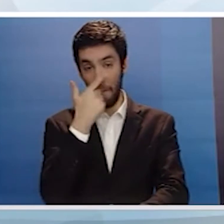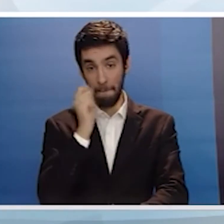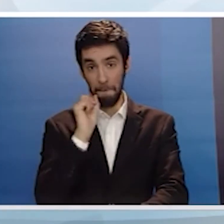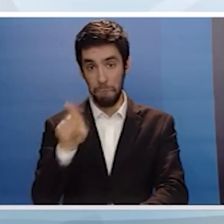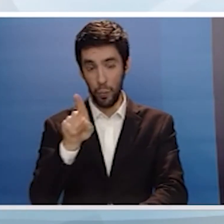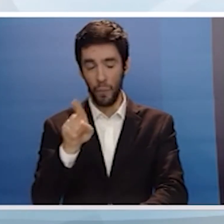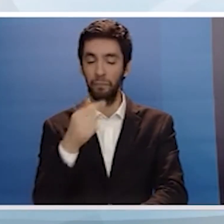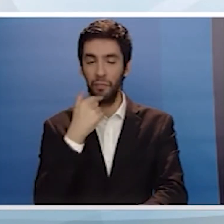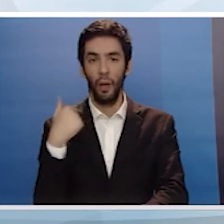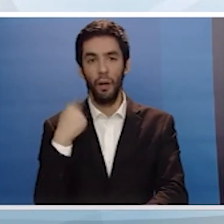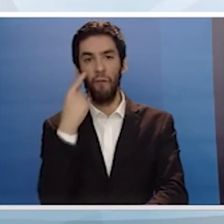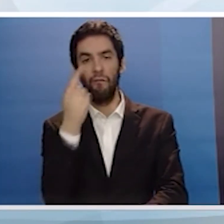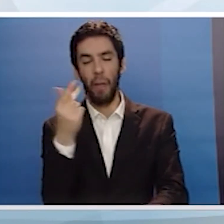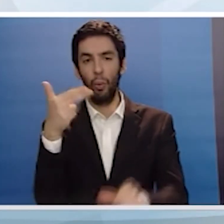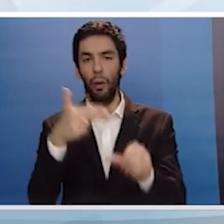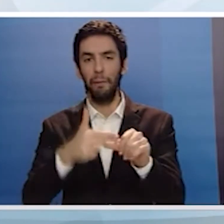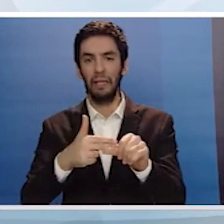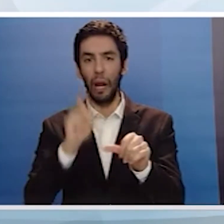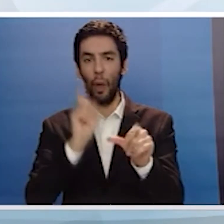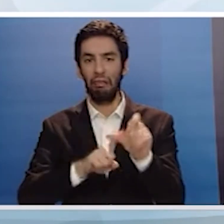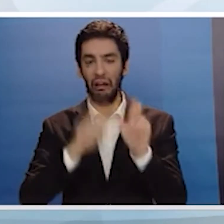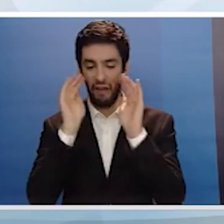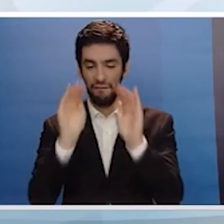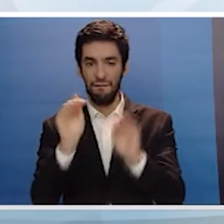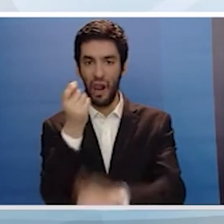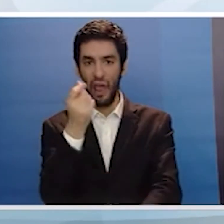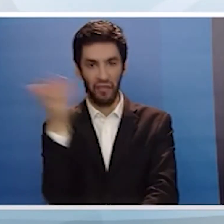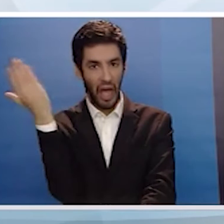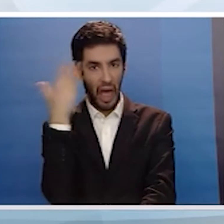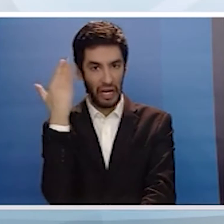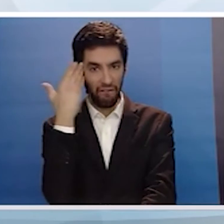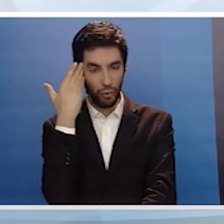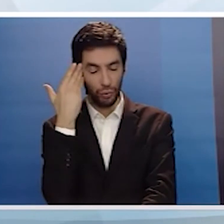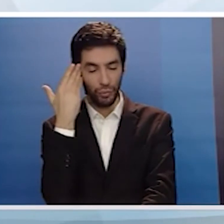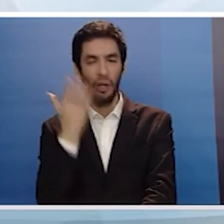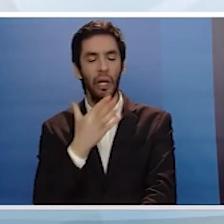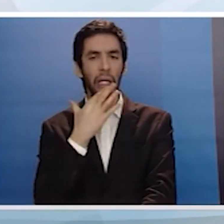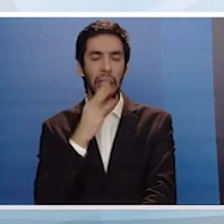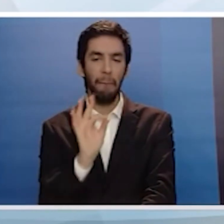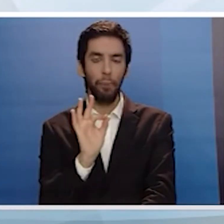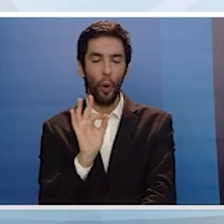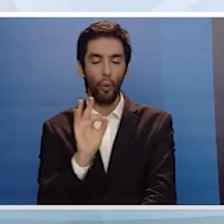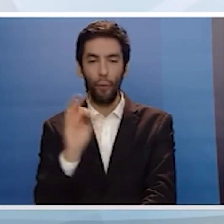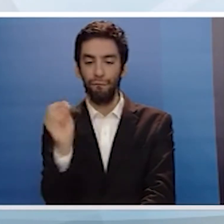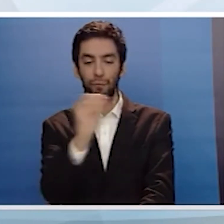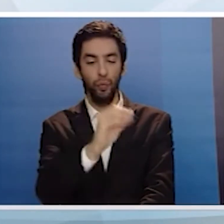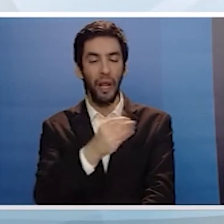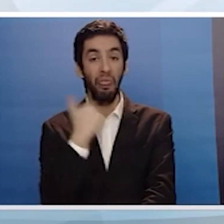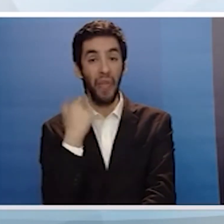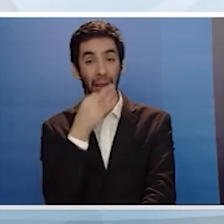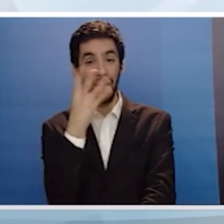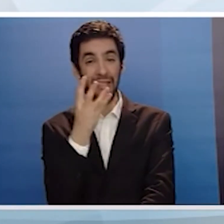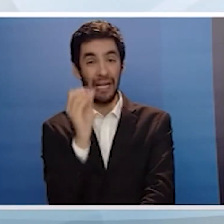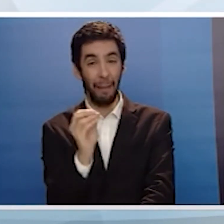κατέληξε ενός κερδοφορία στα ταμεία των εταιριών πετρελοειδών Αλήθεια, γιατί δεν ψηφίσατε να παραχωρηθούν αυτά τα λεφτά για